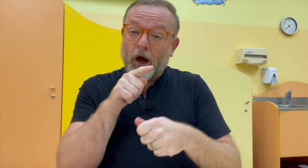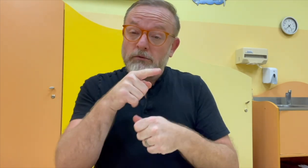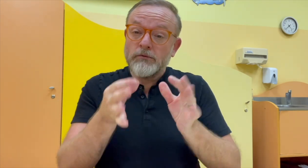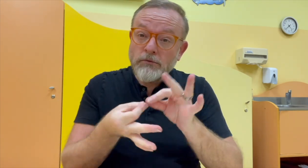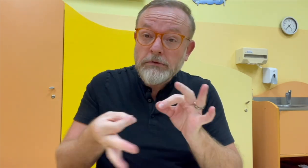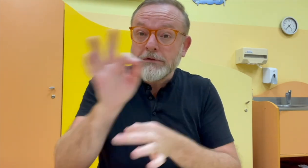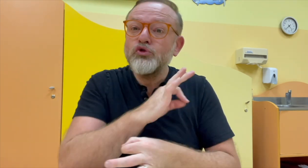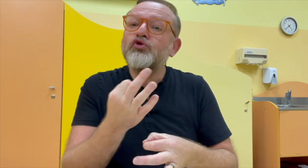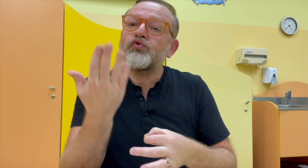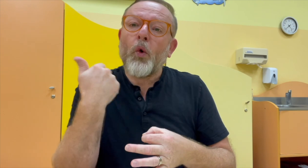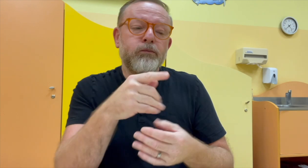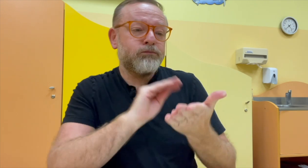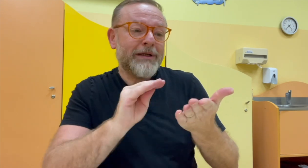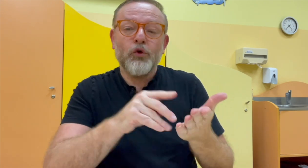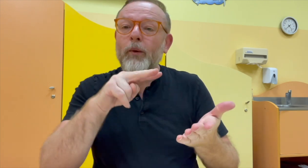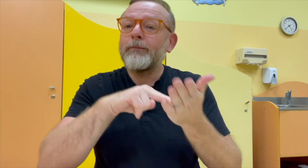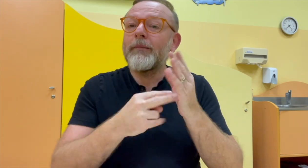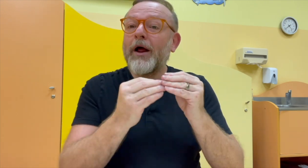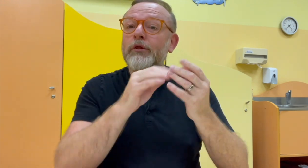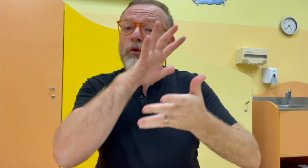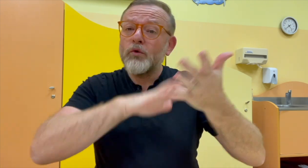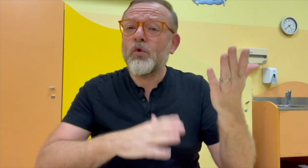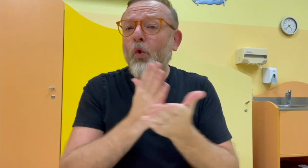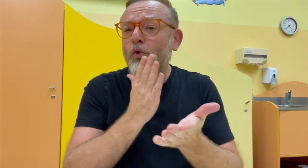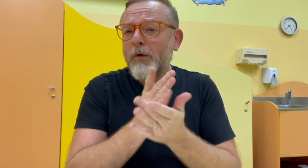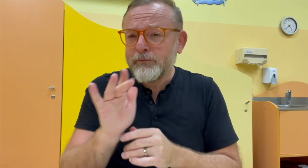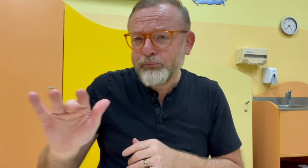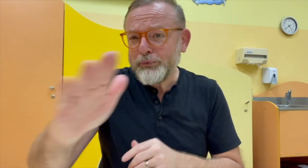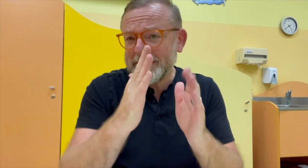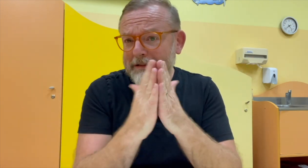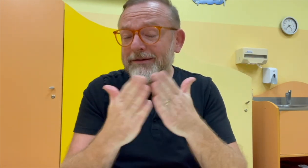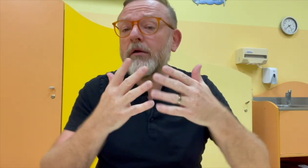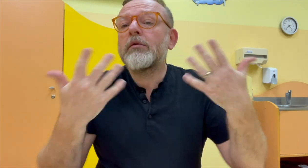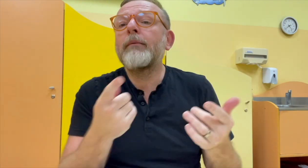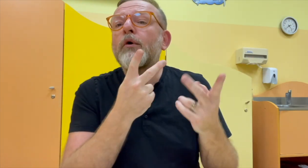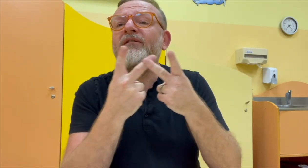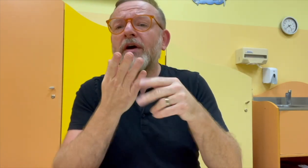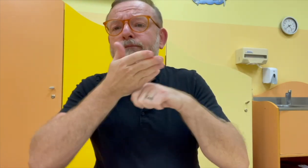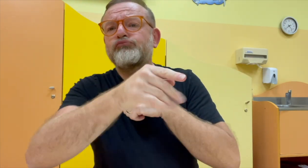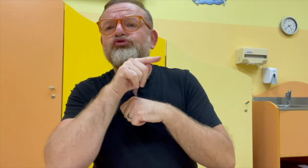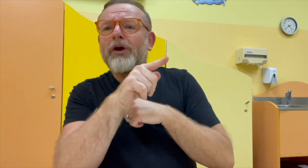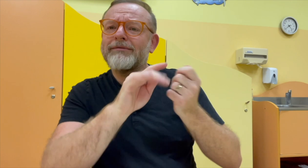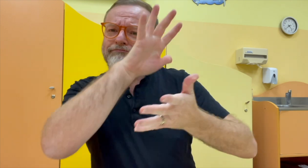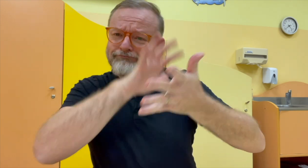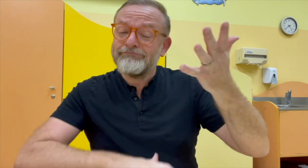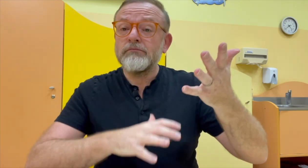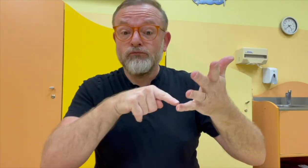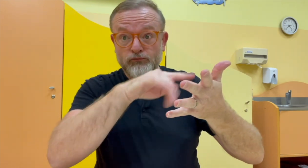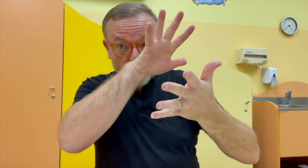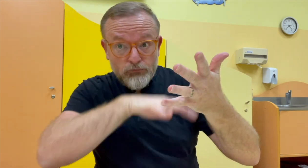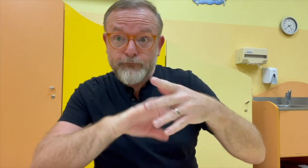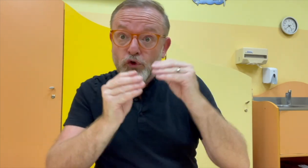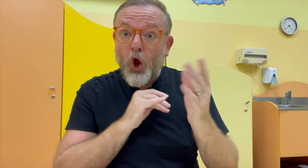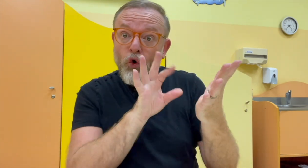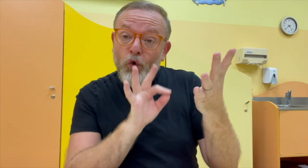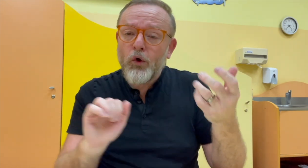Spolupráce slyšících i neslyšících pedagogů je popsána už v metodikách, je popsána v těštěné publikaci a